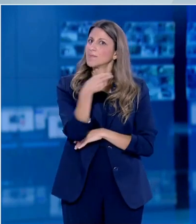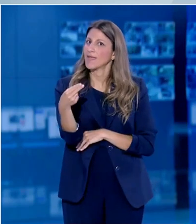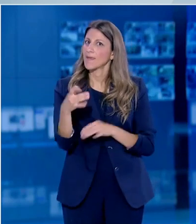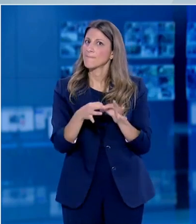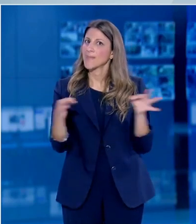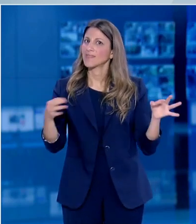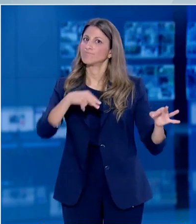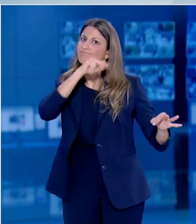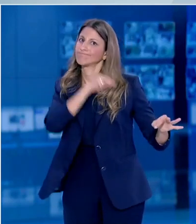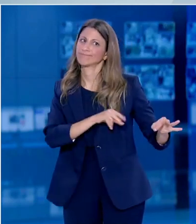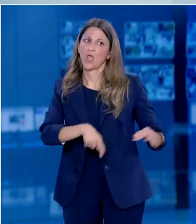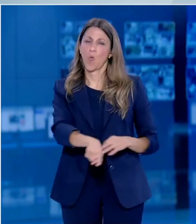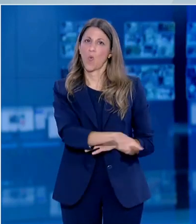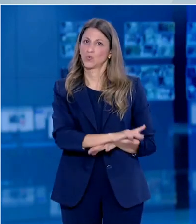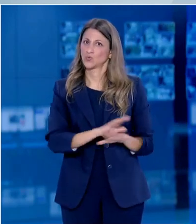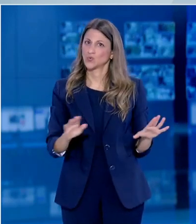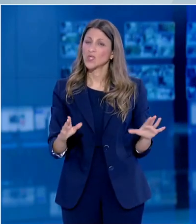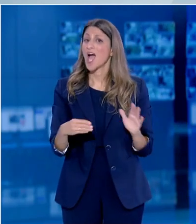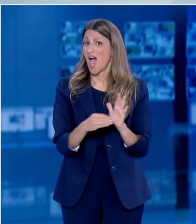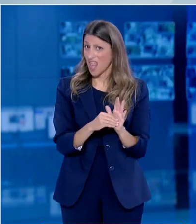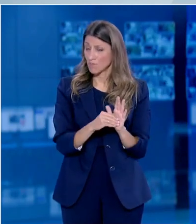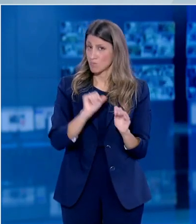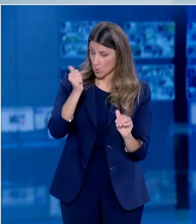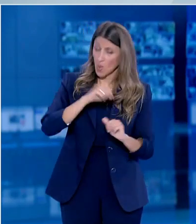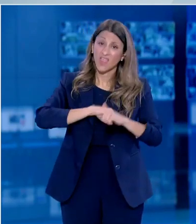αποτελεσματικά τα μέτρα αυτά καθαυτά, αλλά ότι τα τήρησε ο κόσμος.